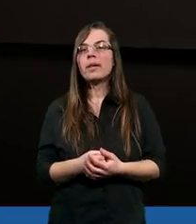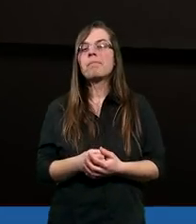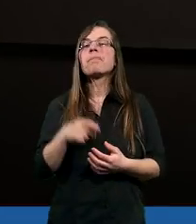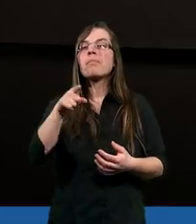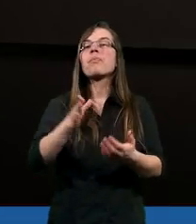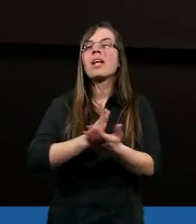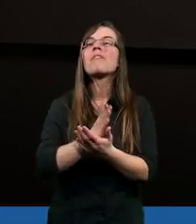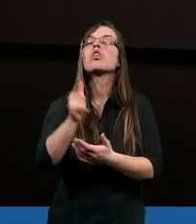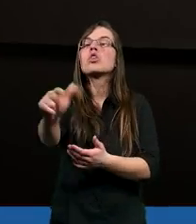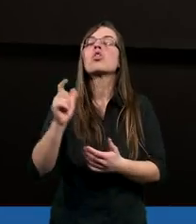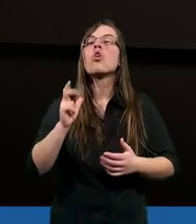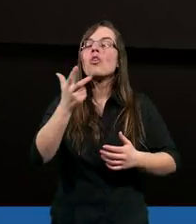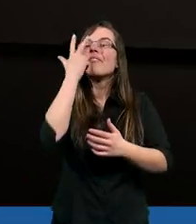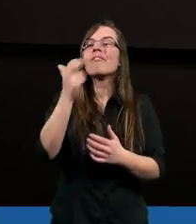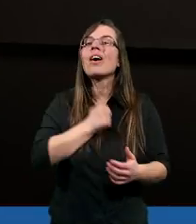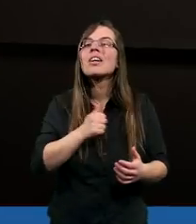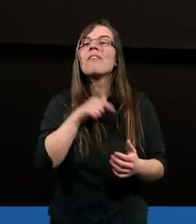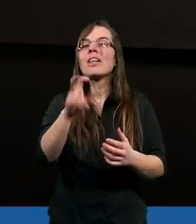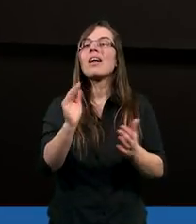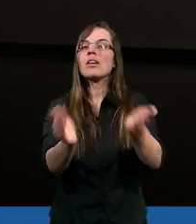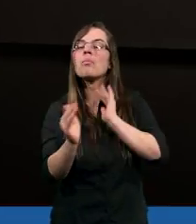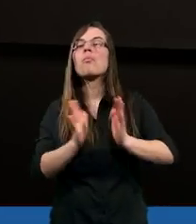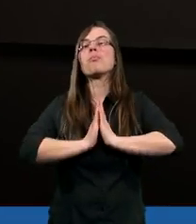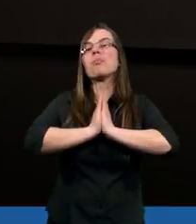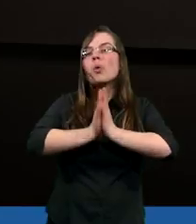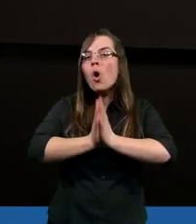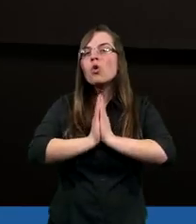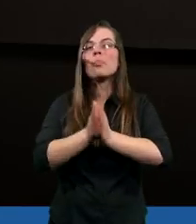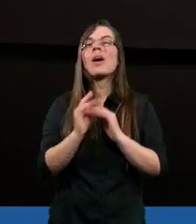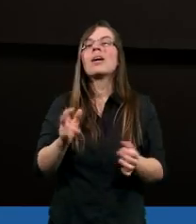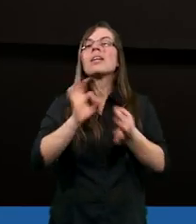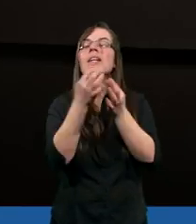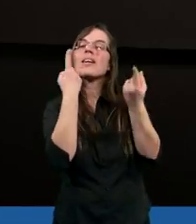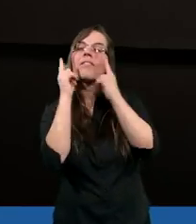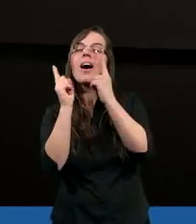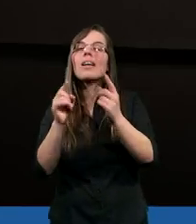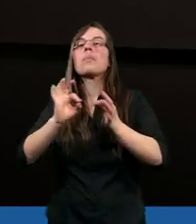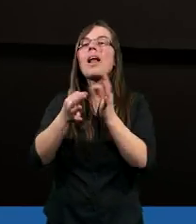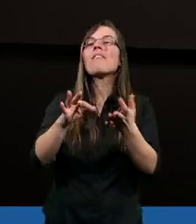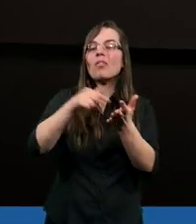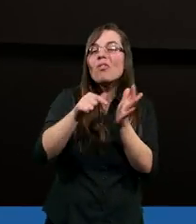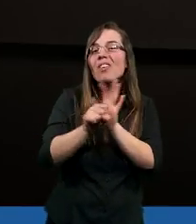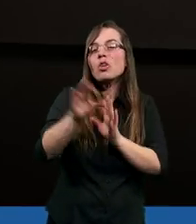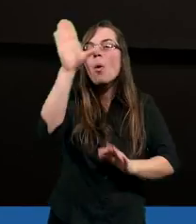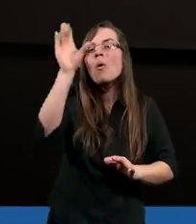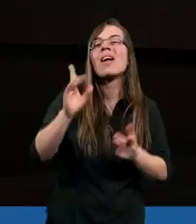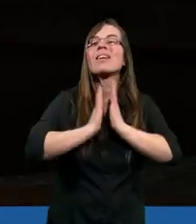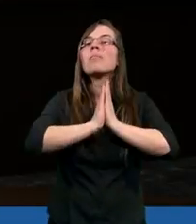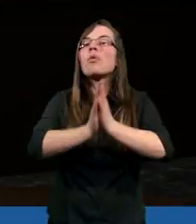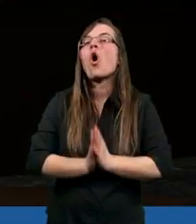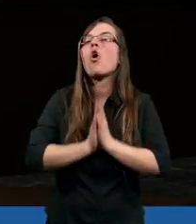sprawdzianem, co wyrażamy w modlitwie, w prośbach, kiedy zwracamy się nawet do Boga z prośbami?